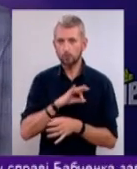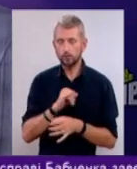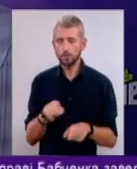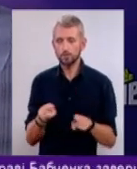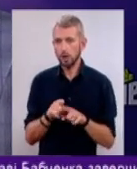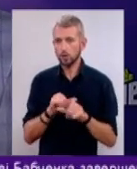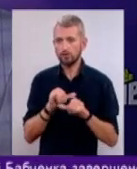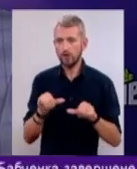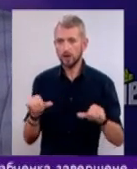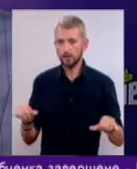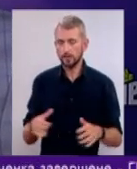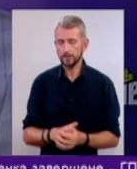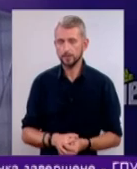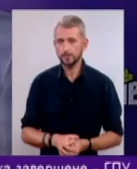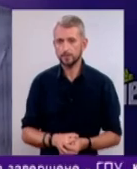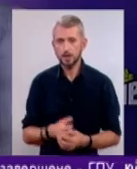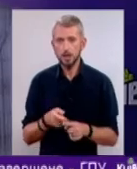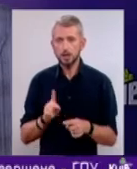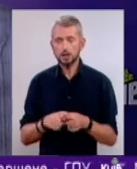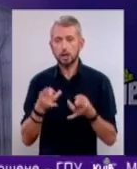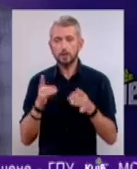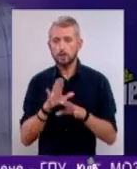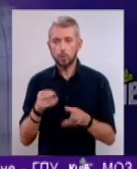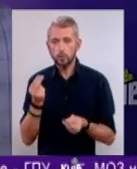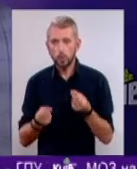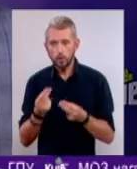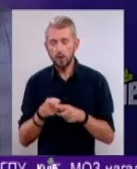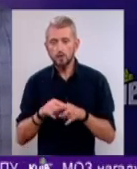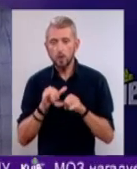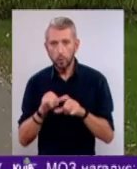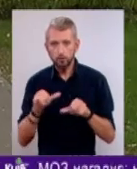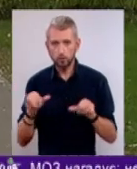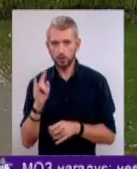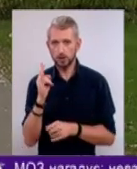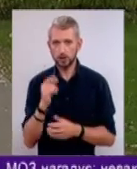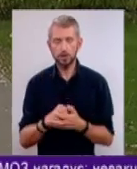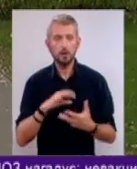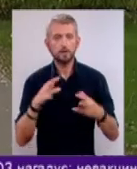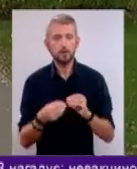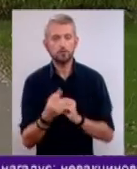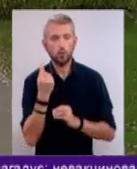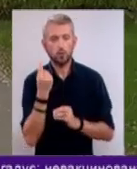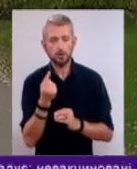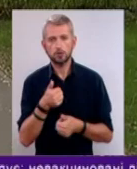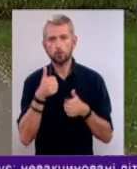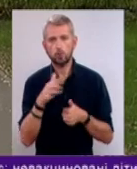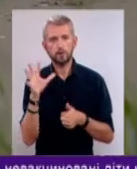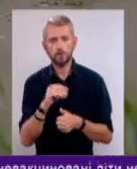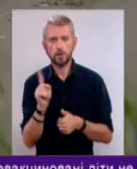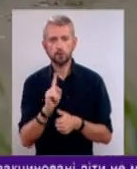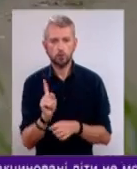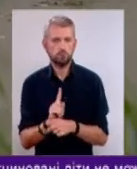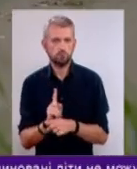чином розвивається. Тобто це не просто гра, це розвиток дитини йде. Висновок один. Добре все, що в міру.